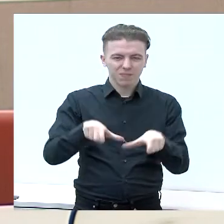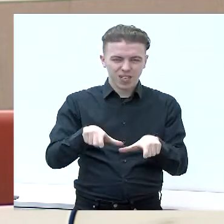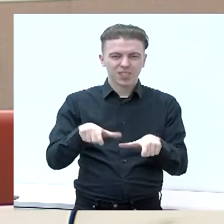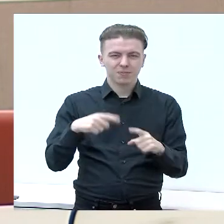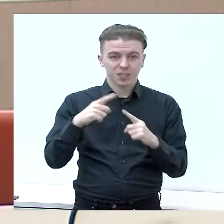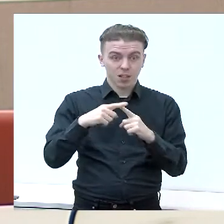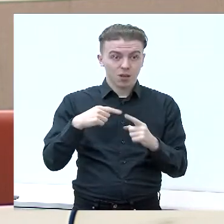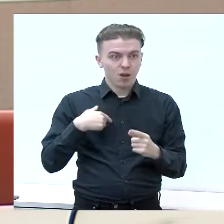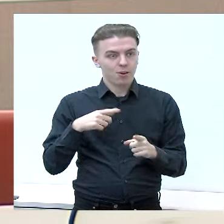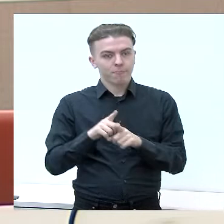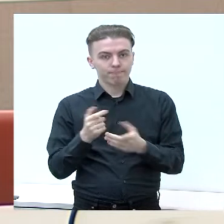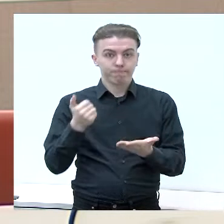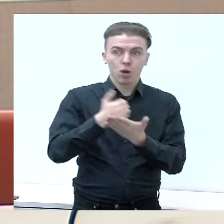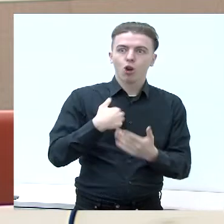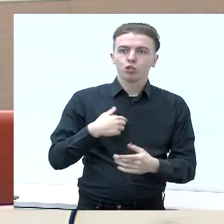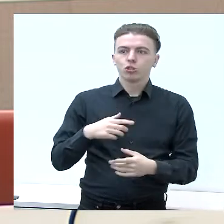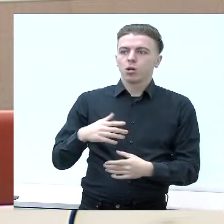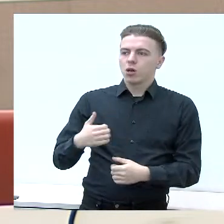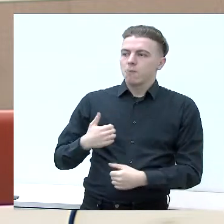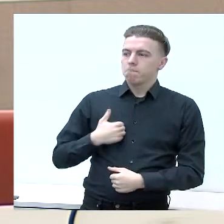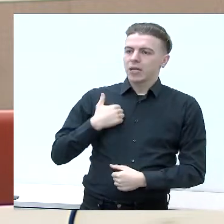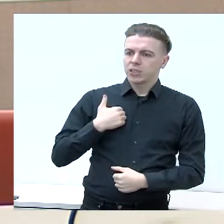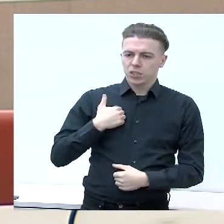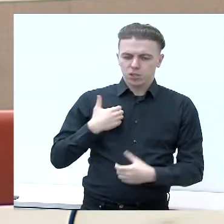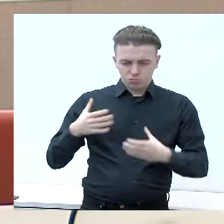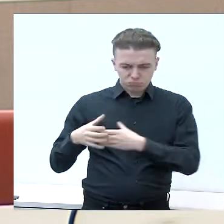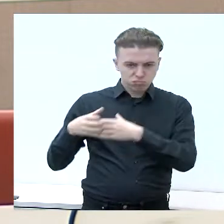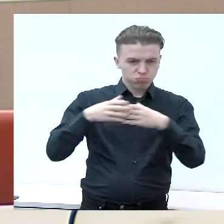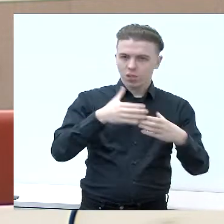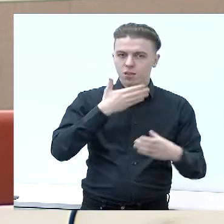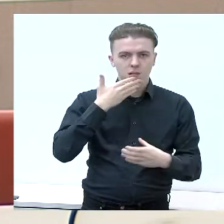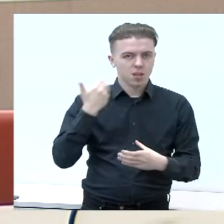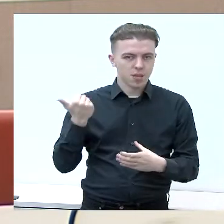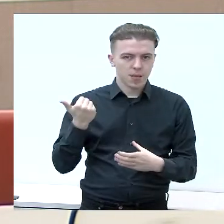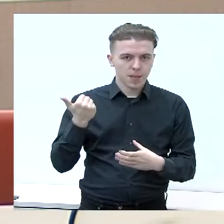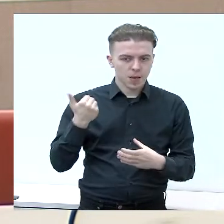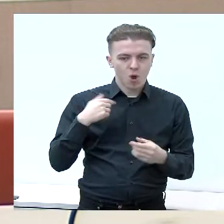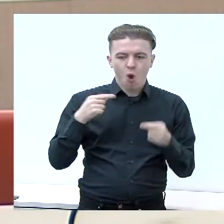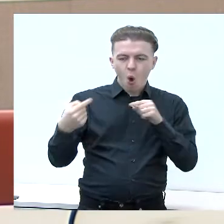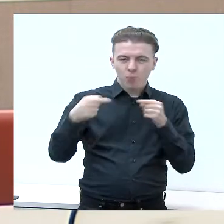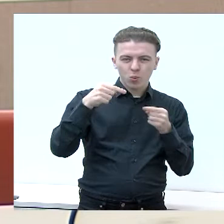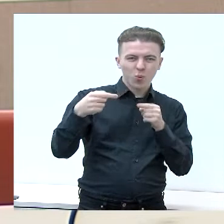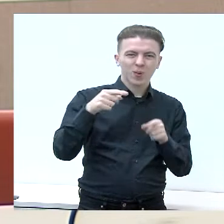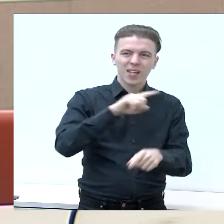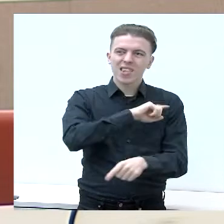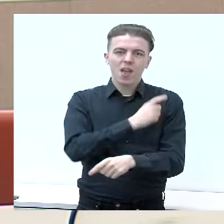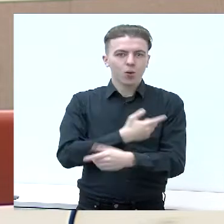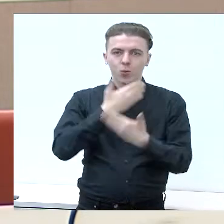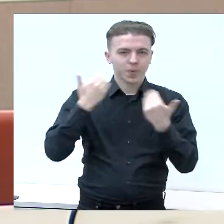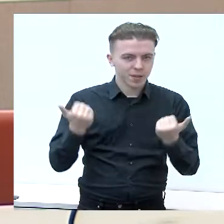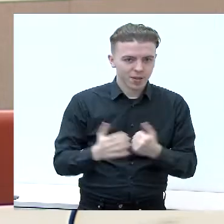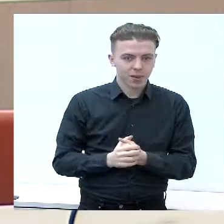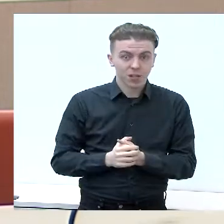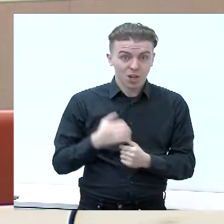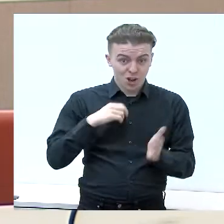negaliu pasigirti būtent su dauguma oponojančių politinių jėgų, kurios visus